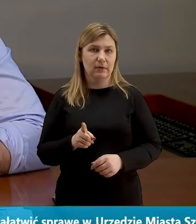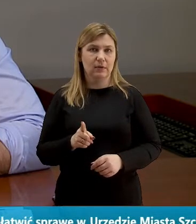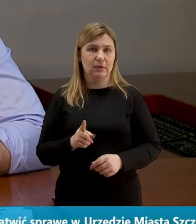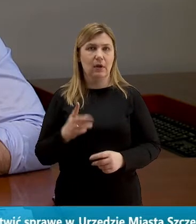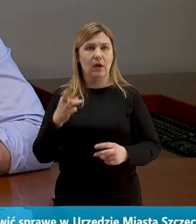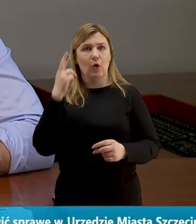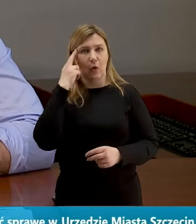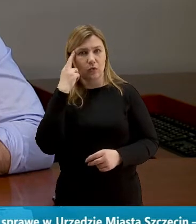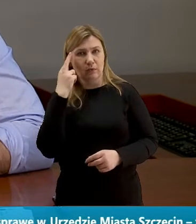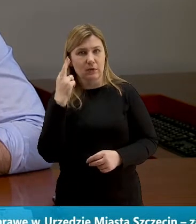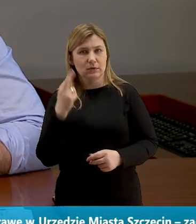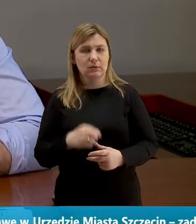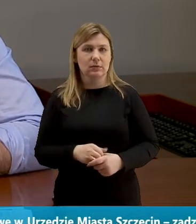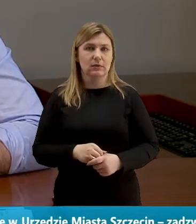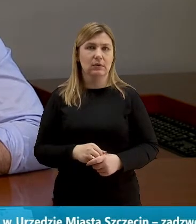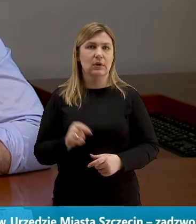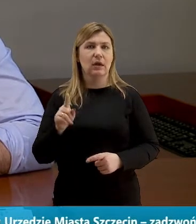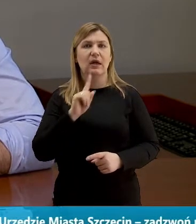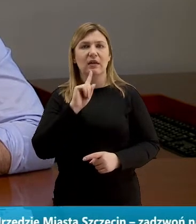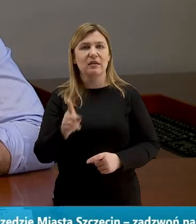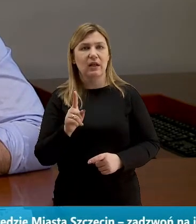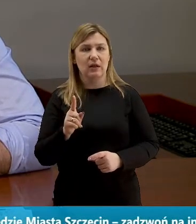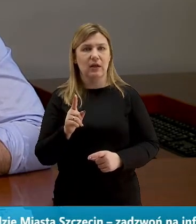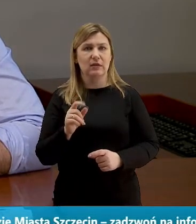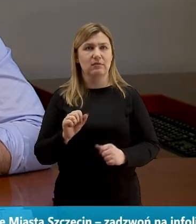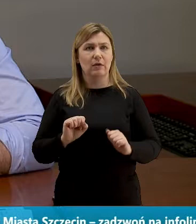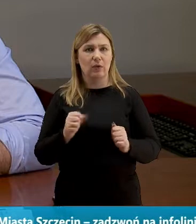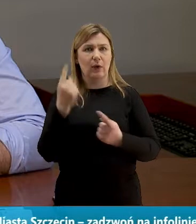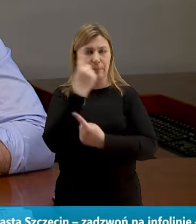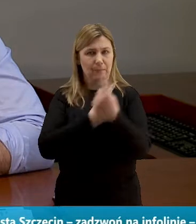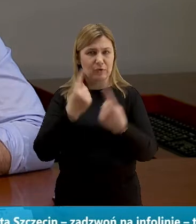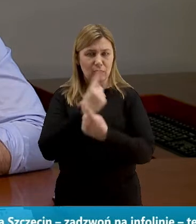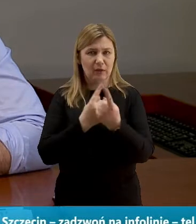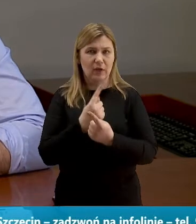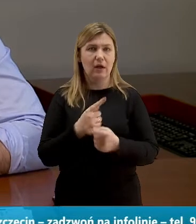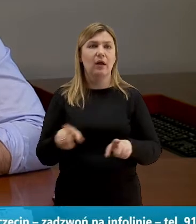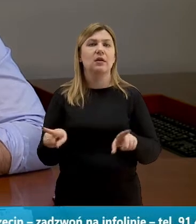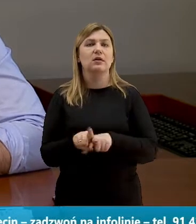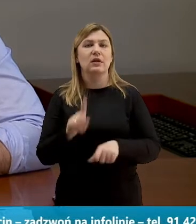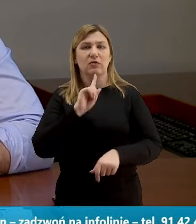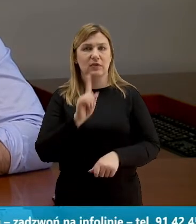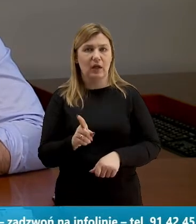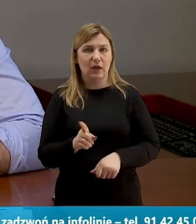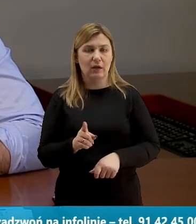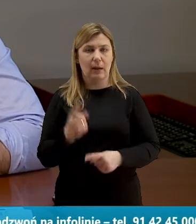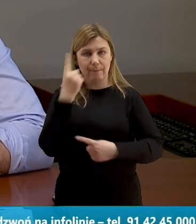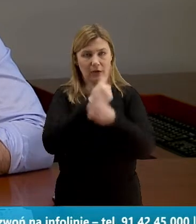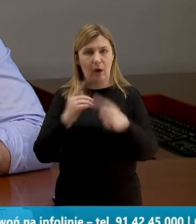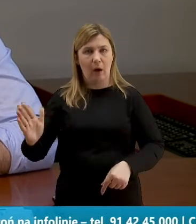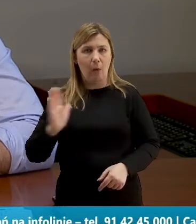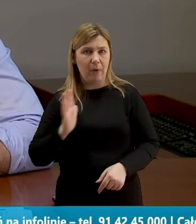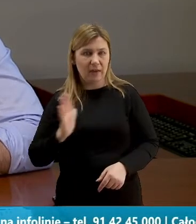zalecam racjonalność w działaniach zalecam myślenie o bezpieczeństwie